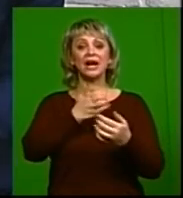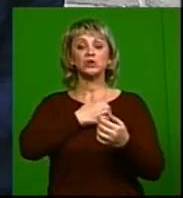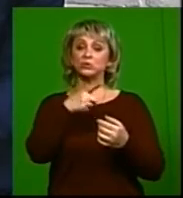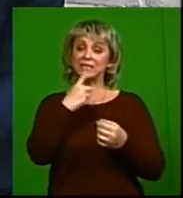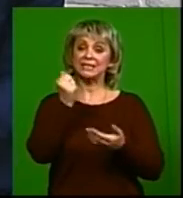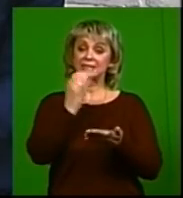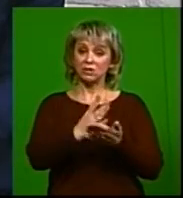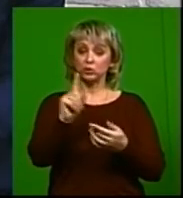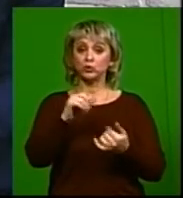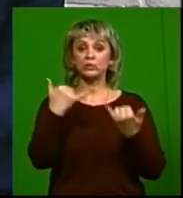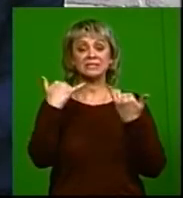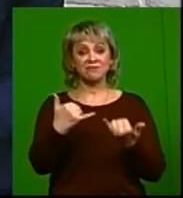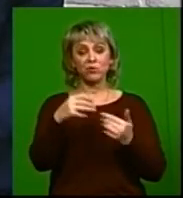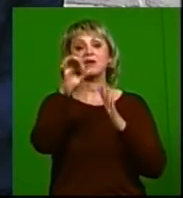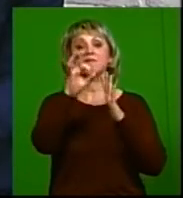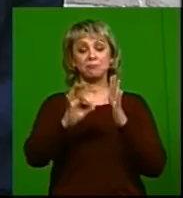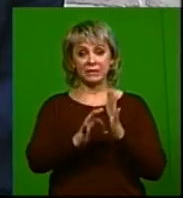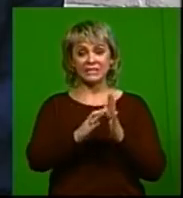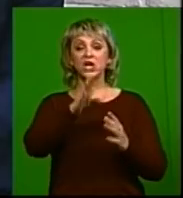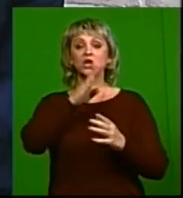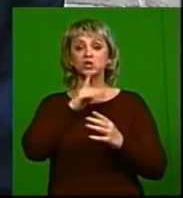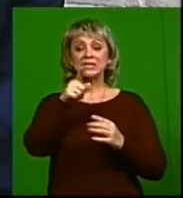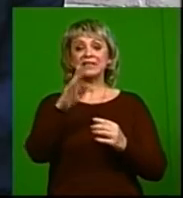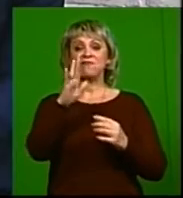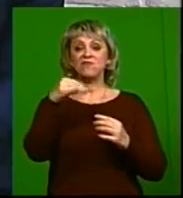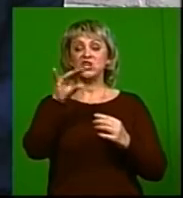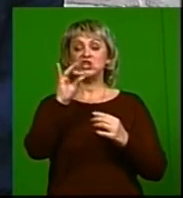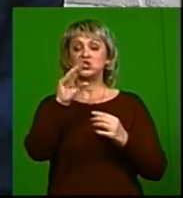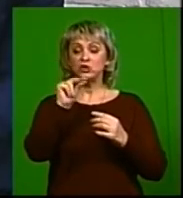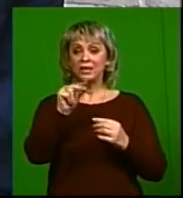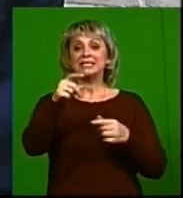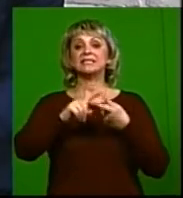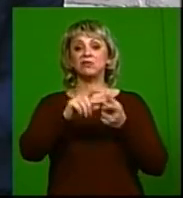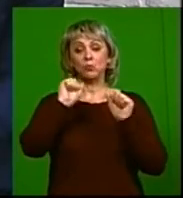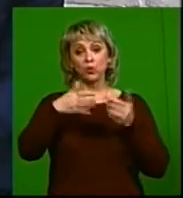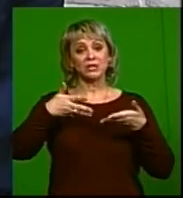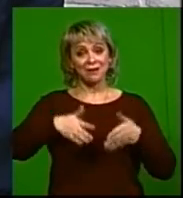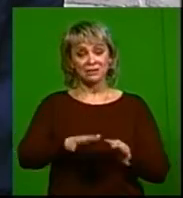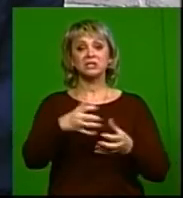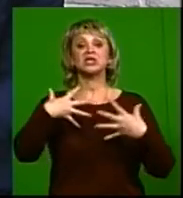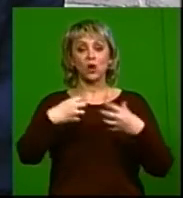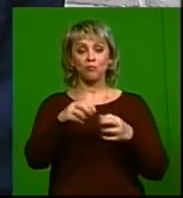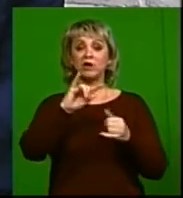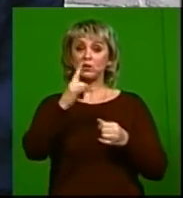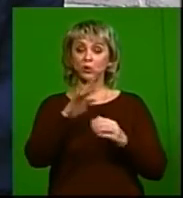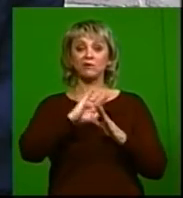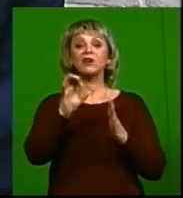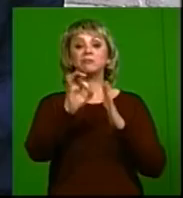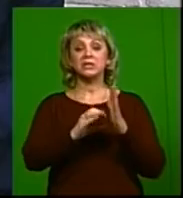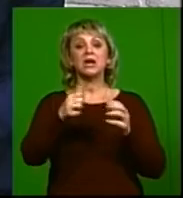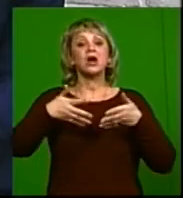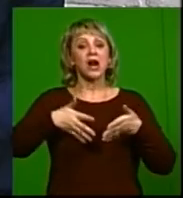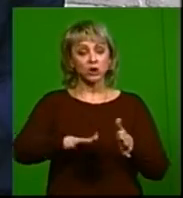оговориться, что сегодня, в принципе, женщина с ВИЧ-инфекцией может родить здорового ребёнка. Не в принципе может, а в принципе